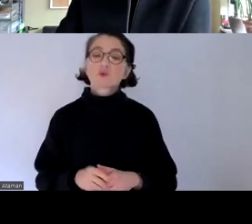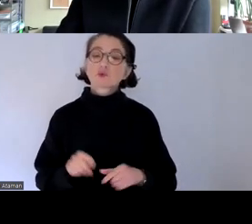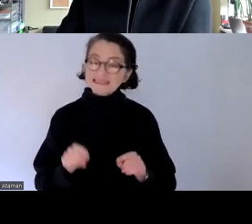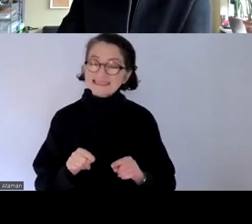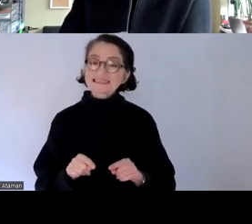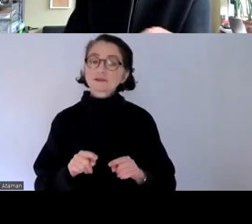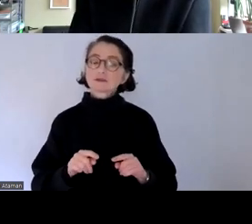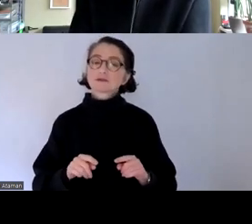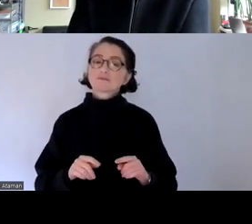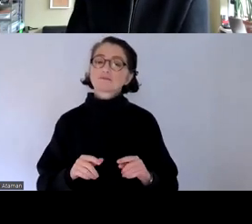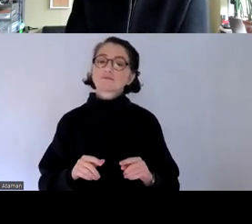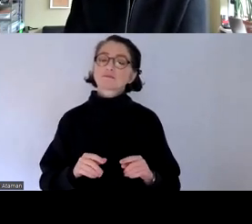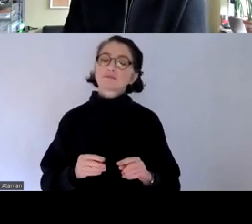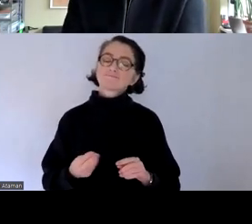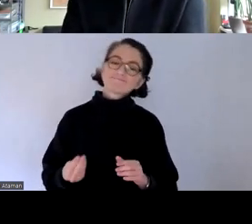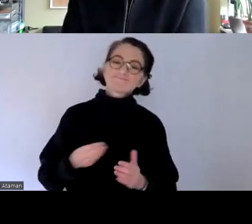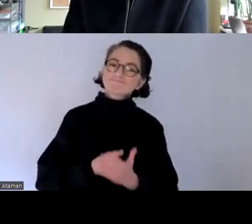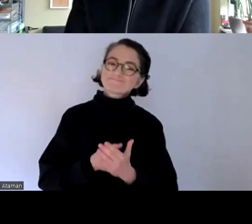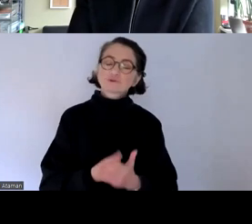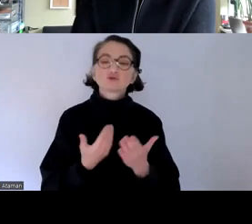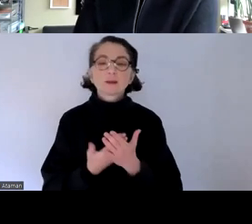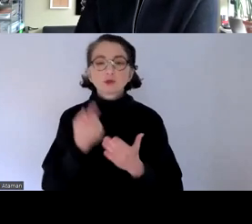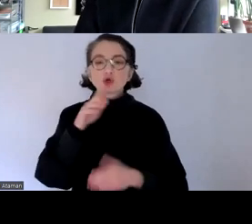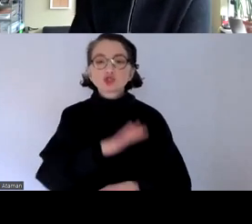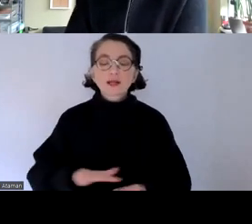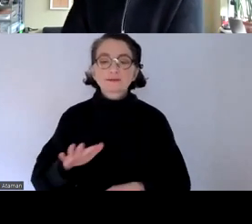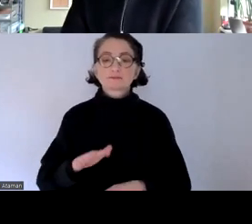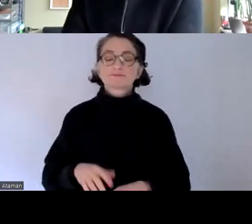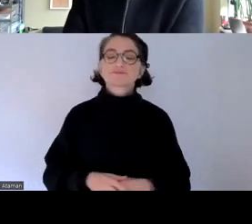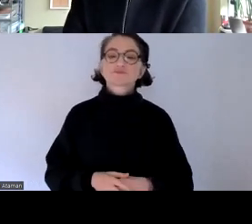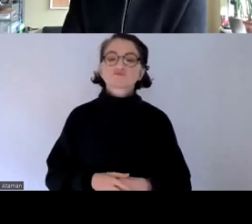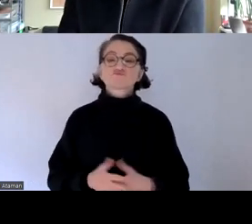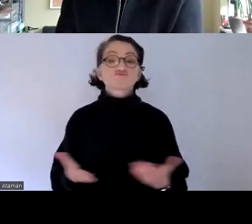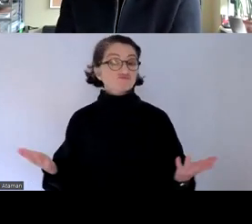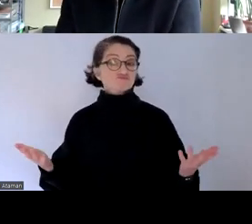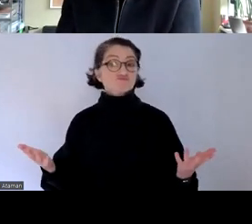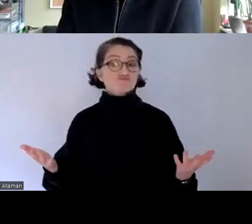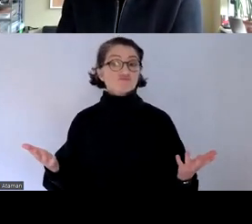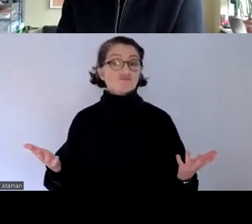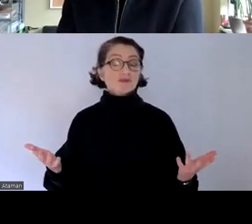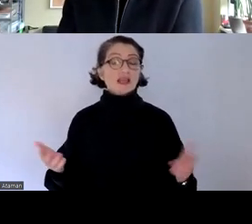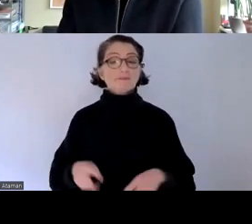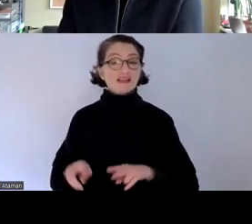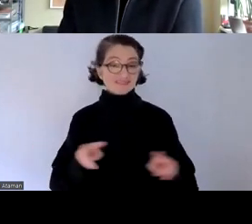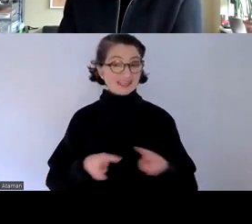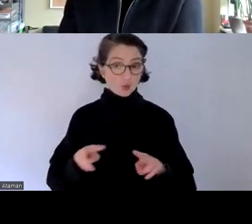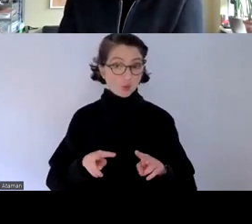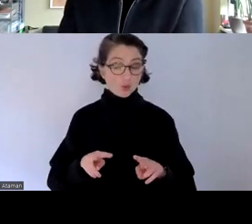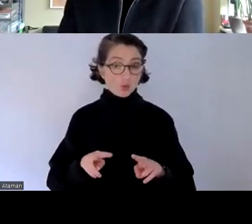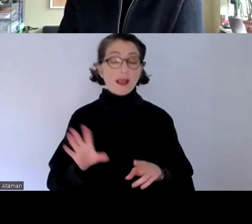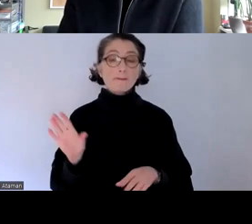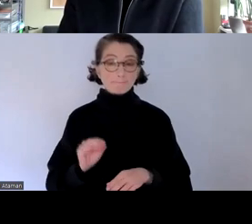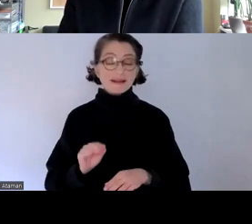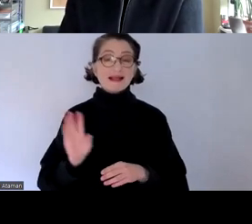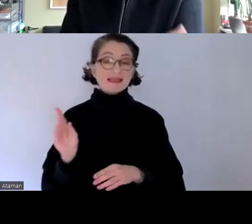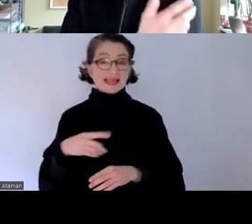untersetzen zum beispiel in deutschland mit der verpflichtung dass eben videos in deutscher gebärdensprache